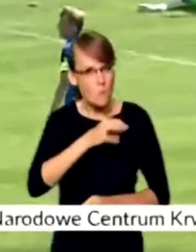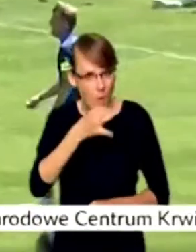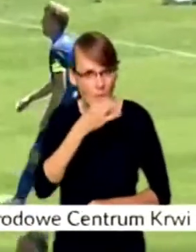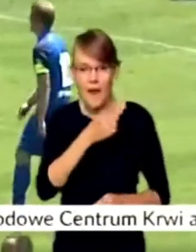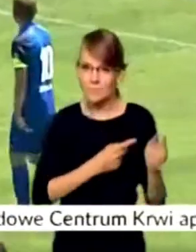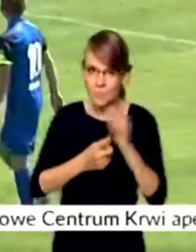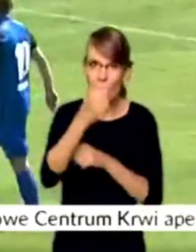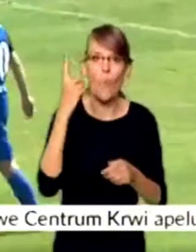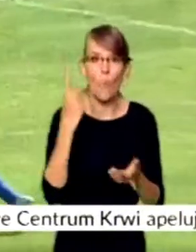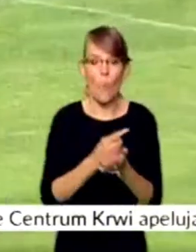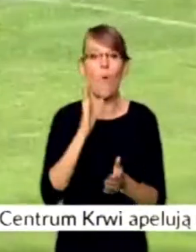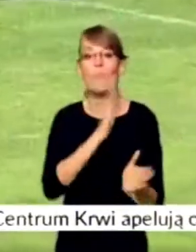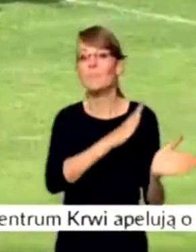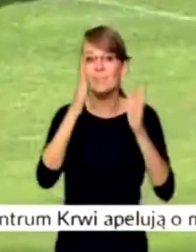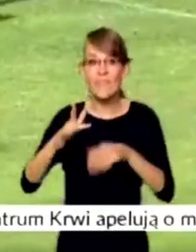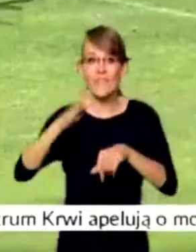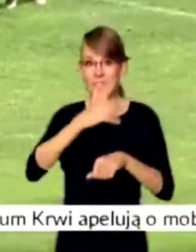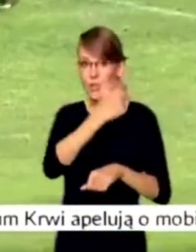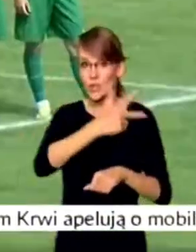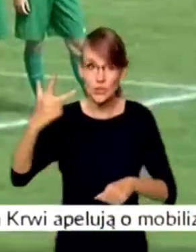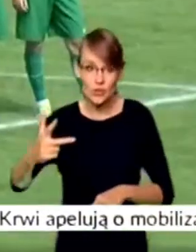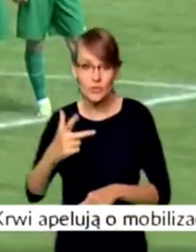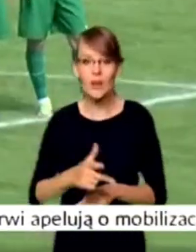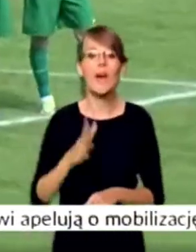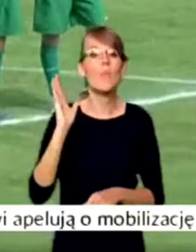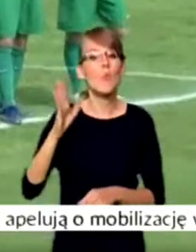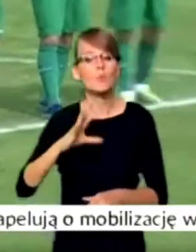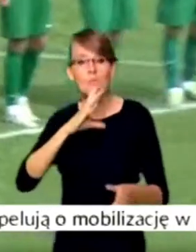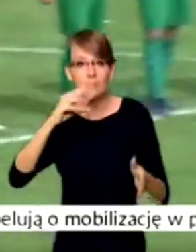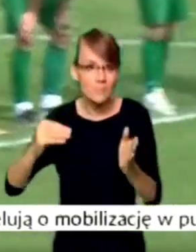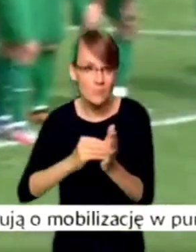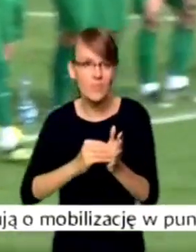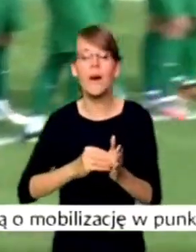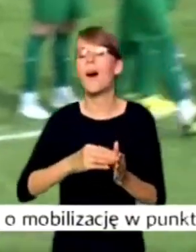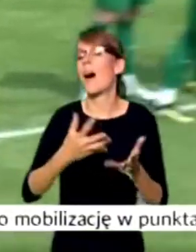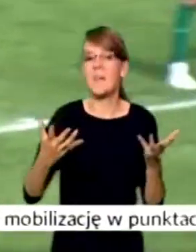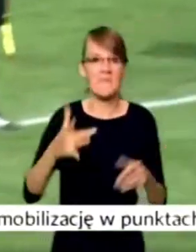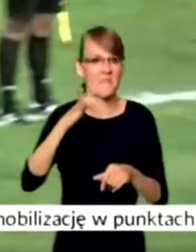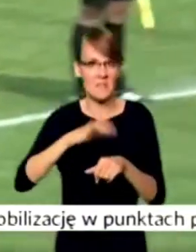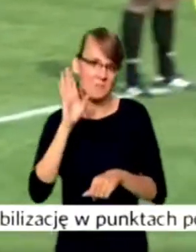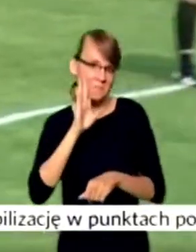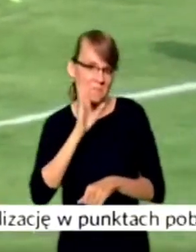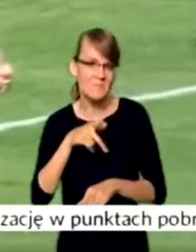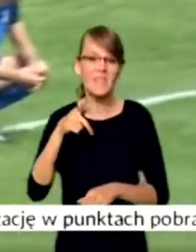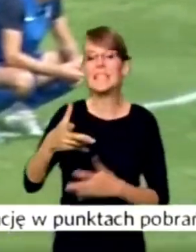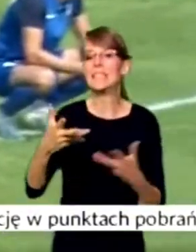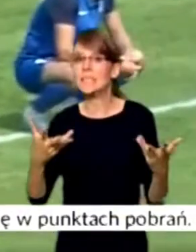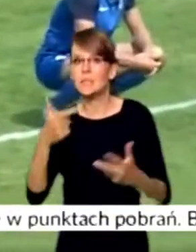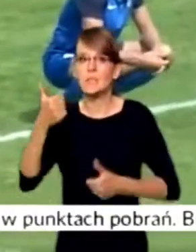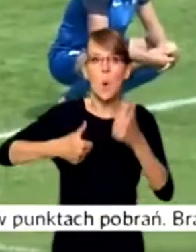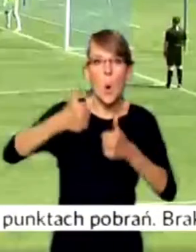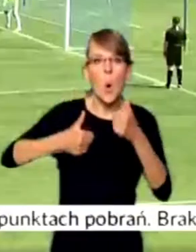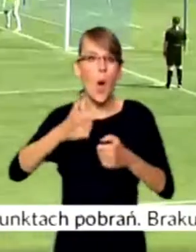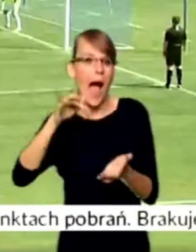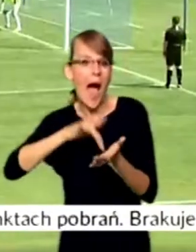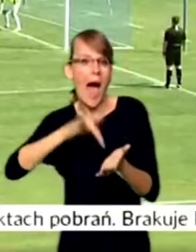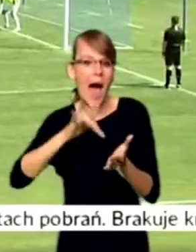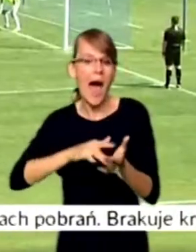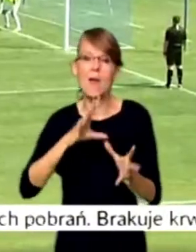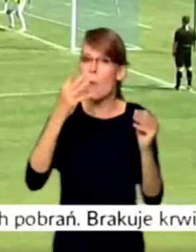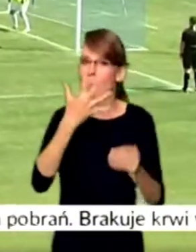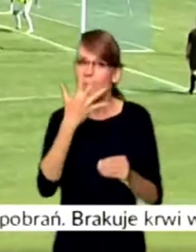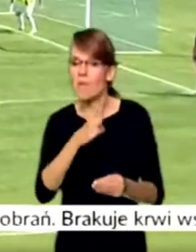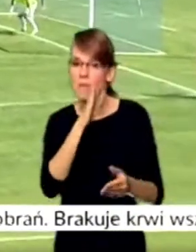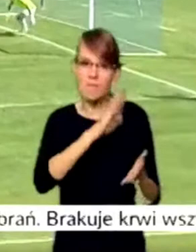było 3-3. W wyniku nie zmieniła też dogrywka. Zatem konkurs rzutów karnych, a w nim pierwsze pięć serii bez pomyłki. Szósta